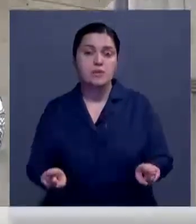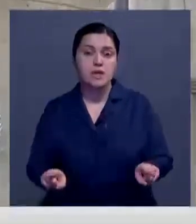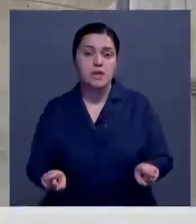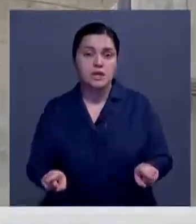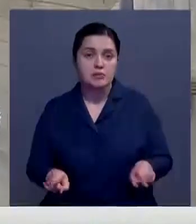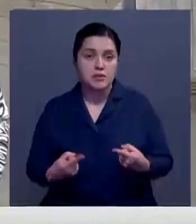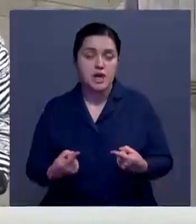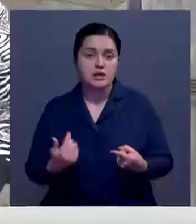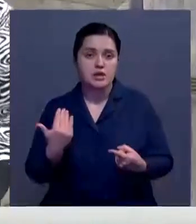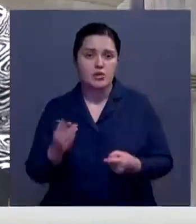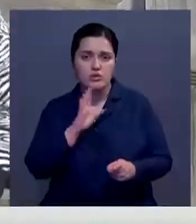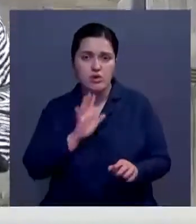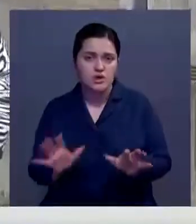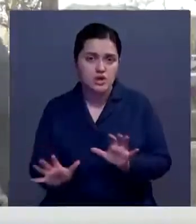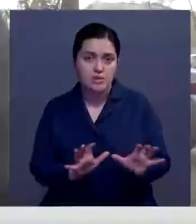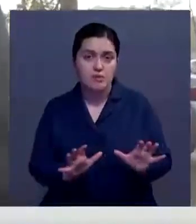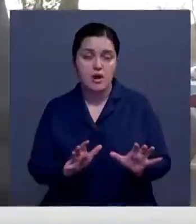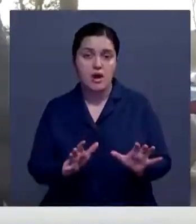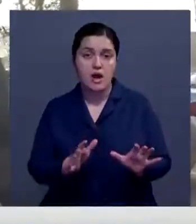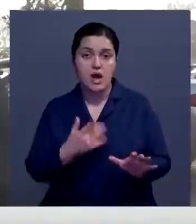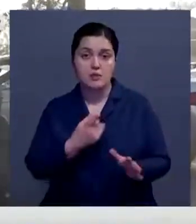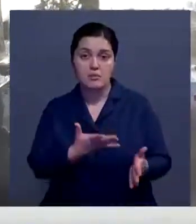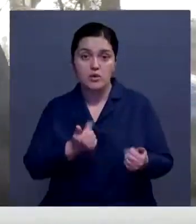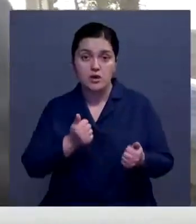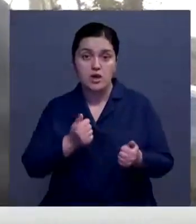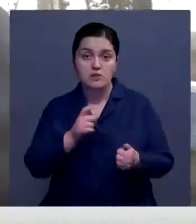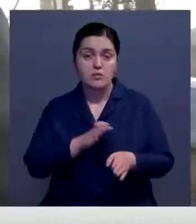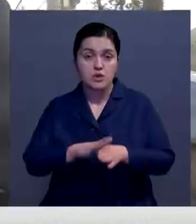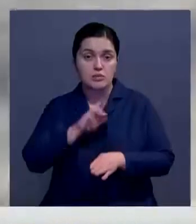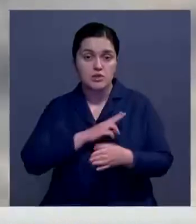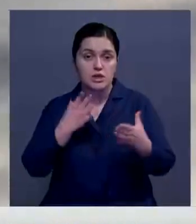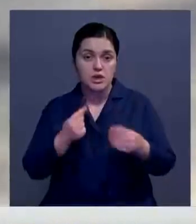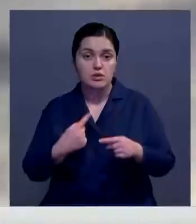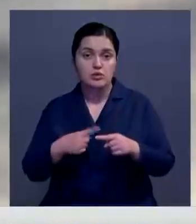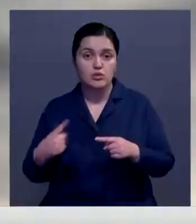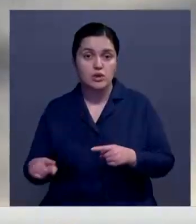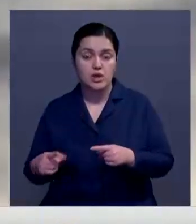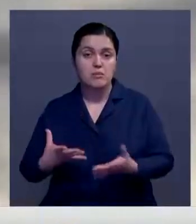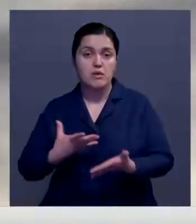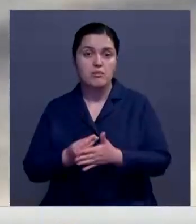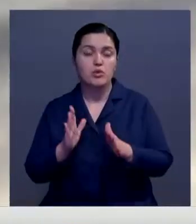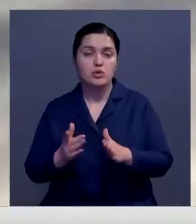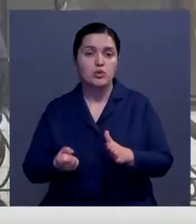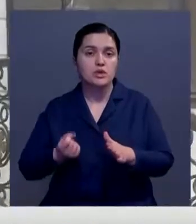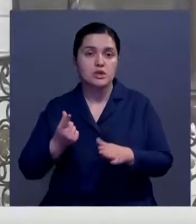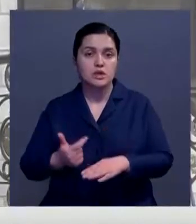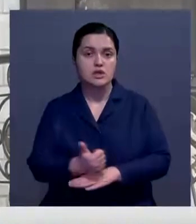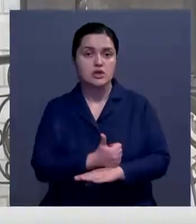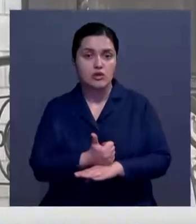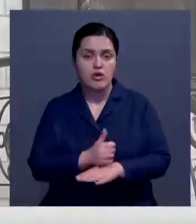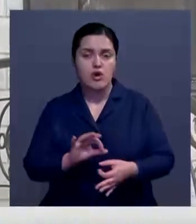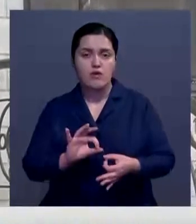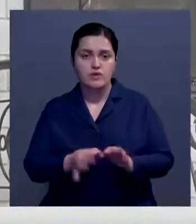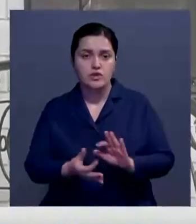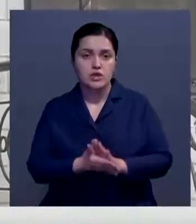программы реабилитации подопечных. Однако, если одни получают оплату за полный рабочий день, другим компенсируется лишь несколько